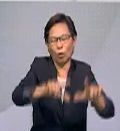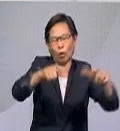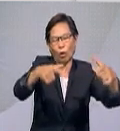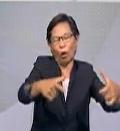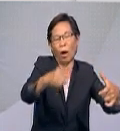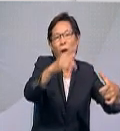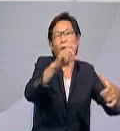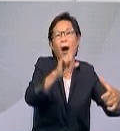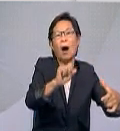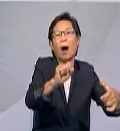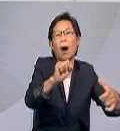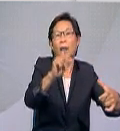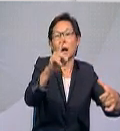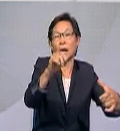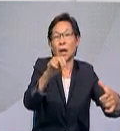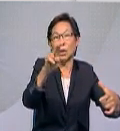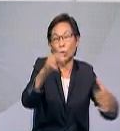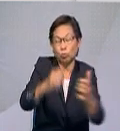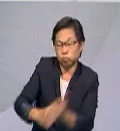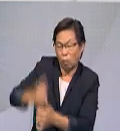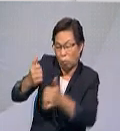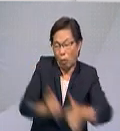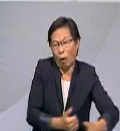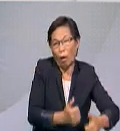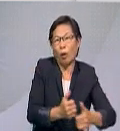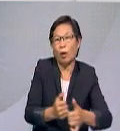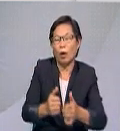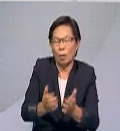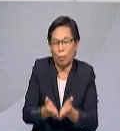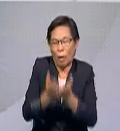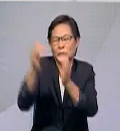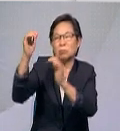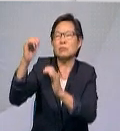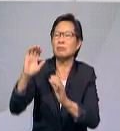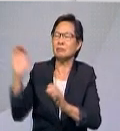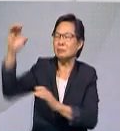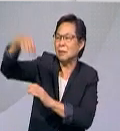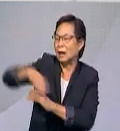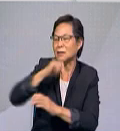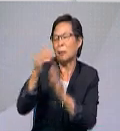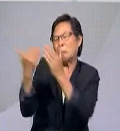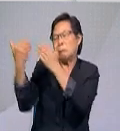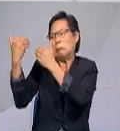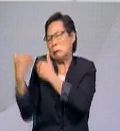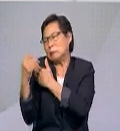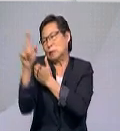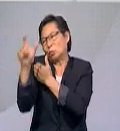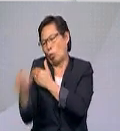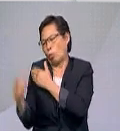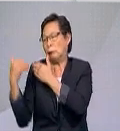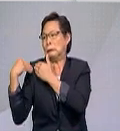Kenu dan Perahu Naga pada Temasyah Sukansi lalu tidak harus dibebankan pada beliau seorang.